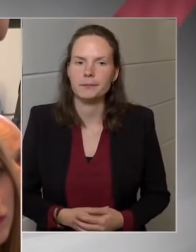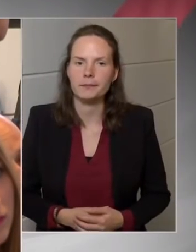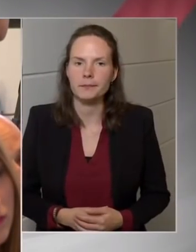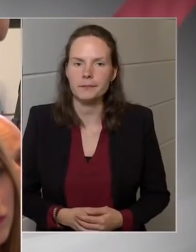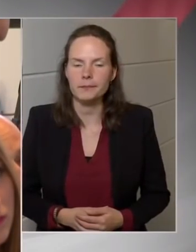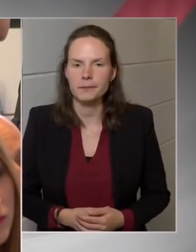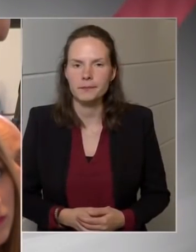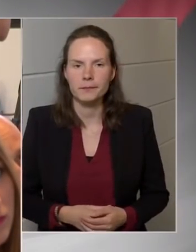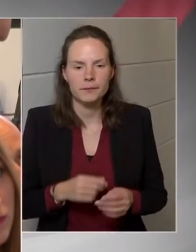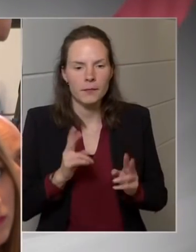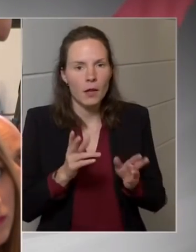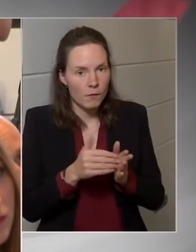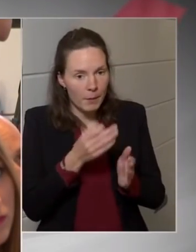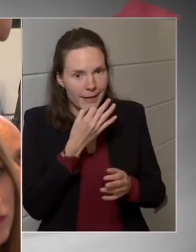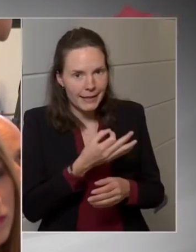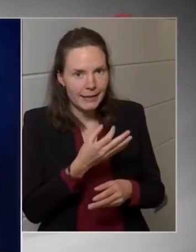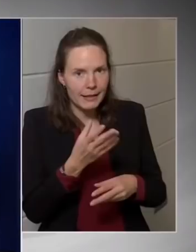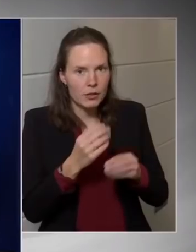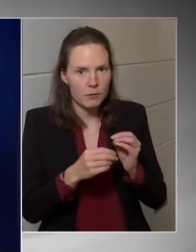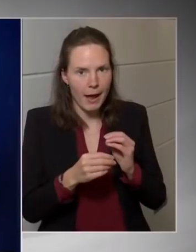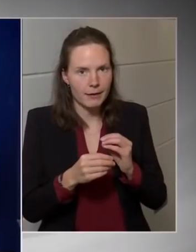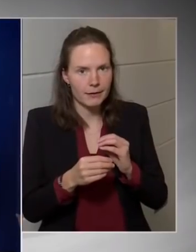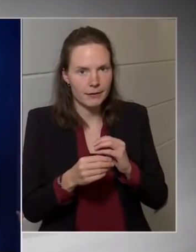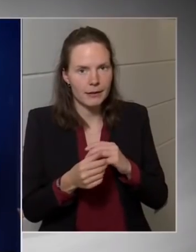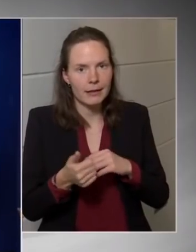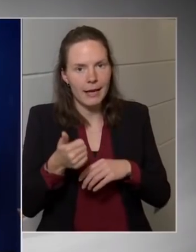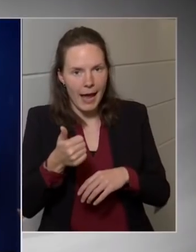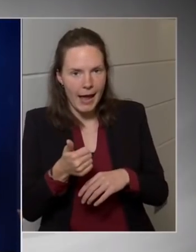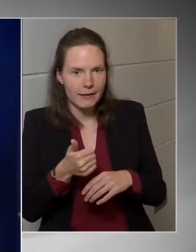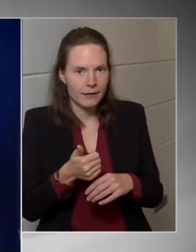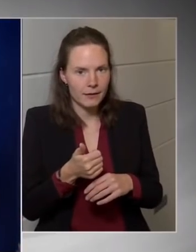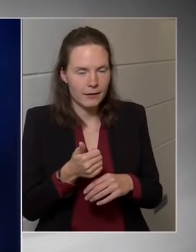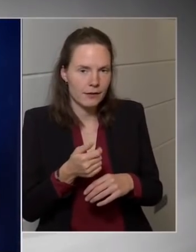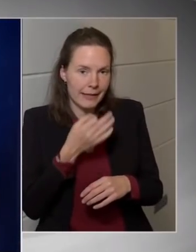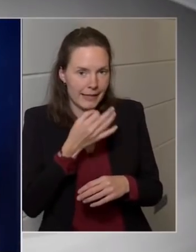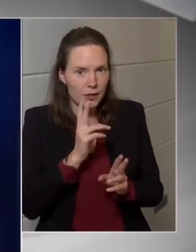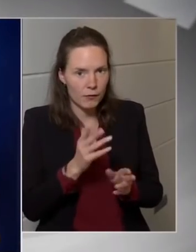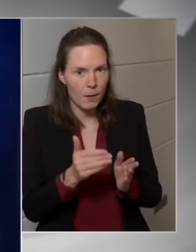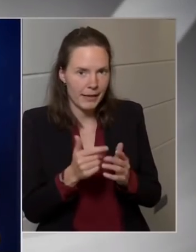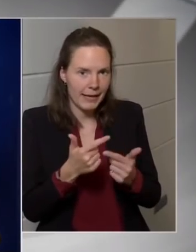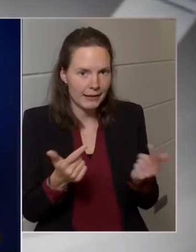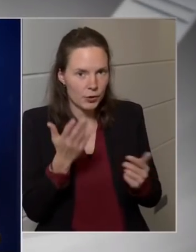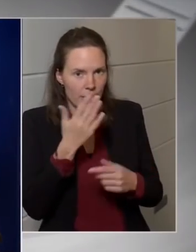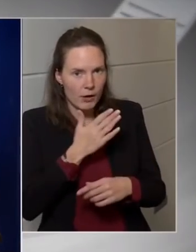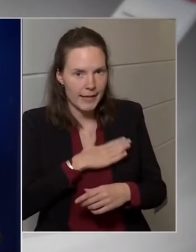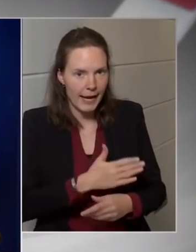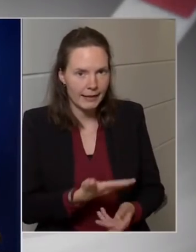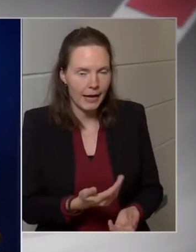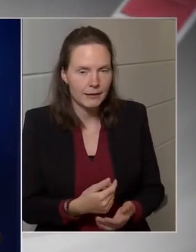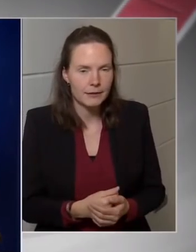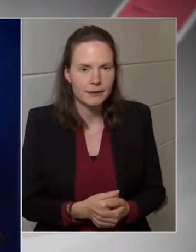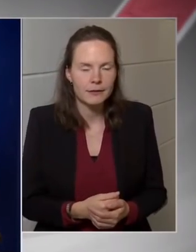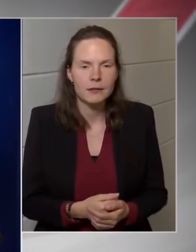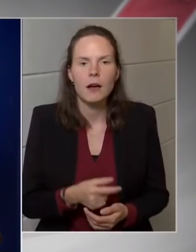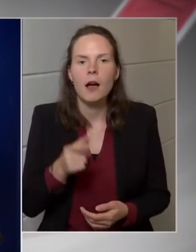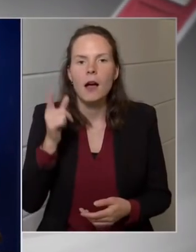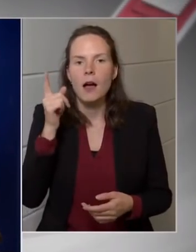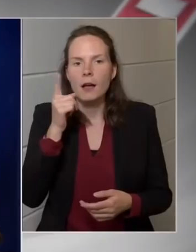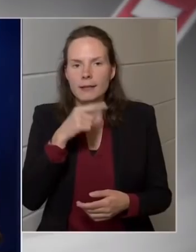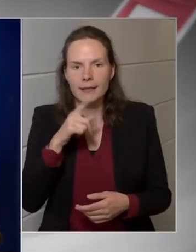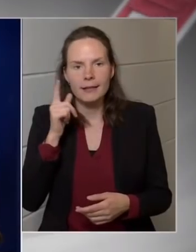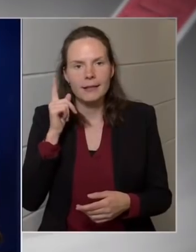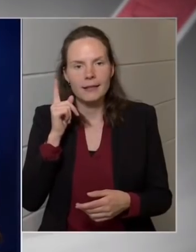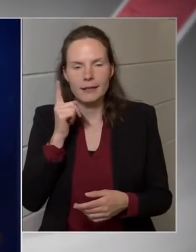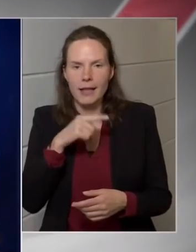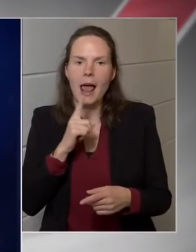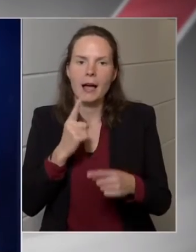Van még kérdés, mert még egyre van lehetőség, ha esetleg szeretne? A telex? Én megvagyok, köszönöm